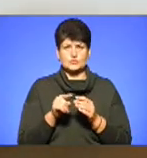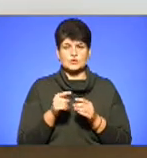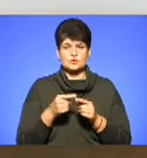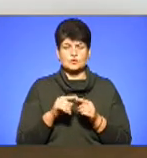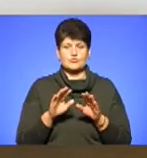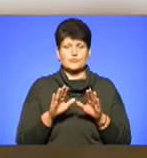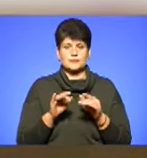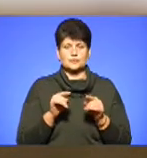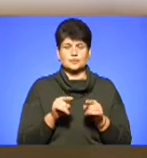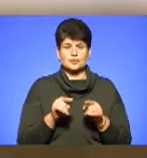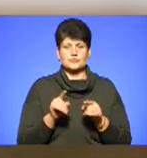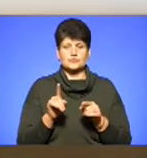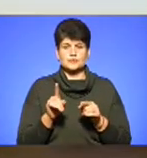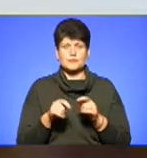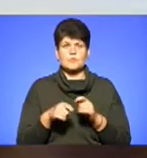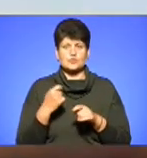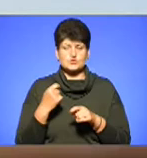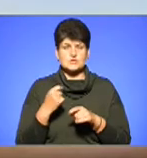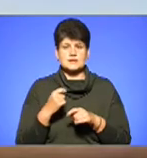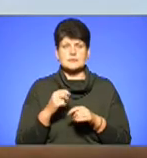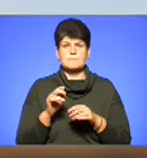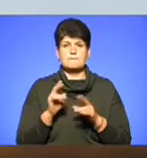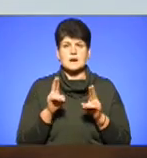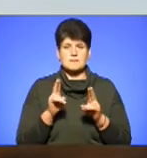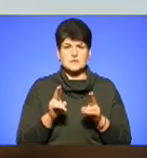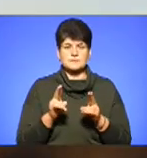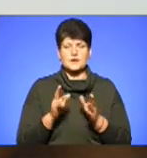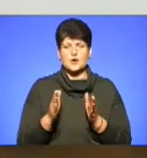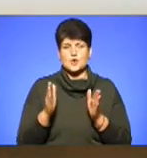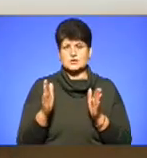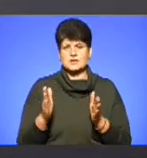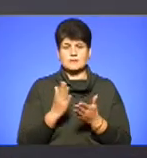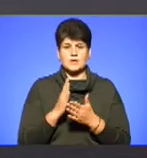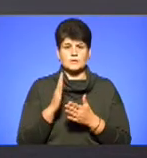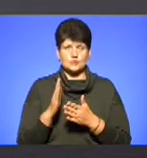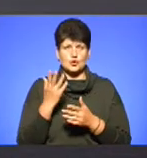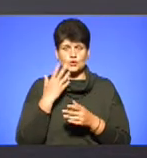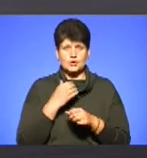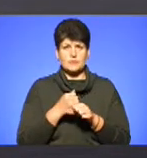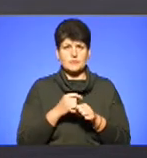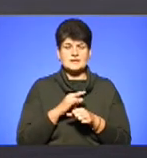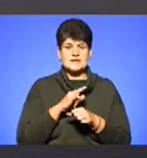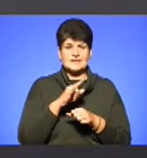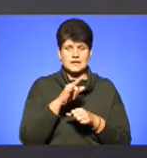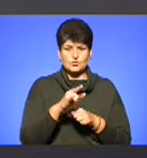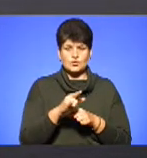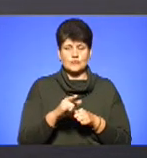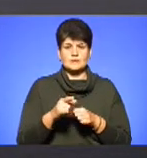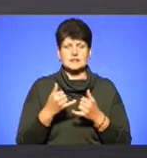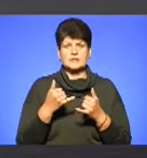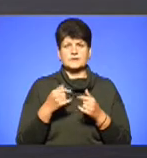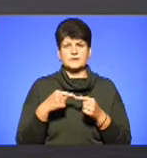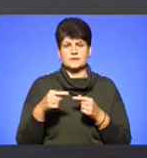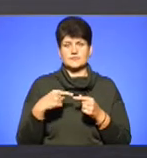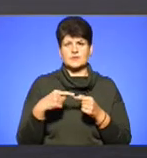цьому випадку, то тут теж порушені санітарні правила, тому що розрив має бути, коли обробляється літаком, розрив має бути до населеного пункту